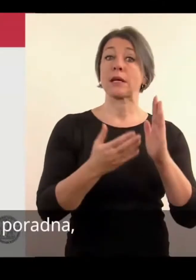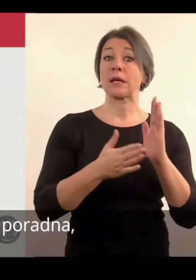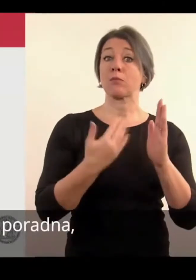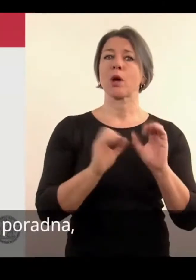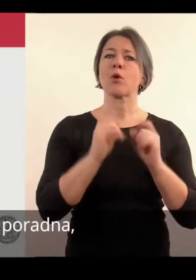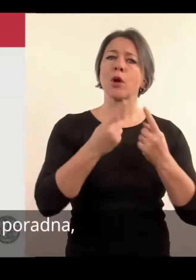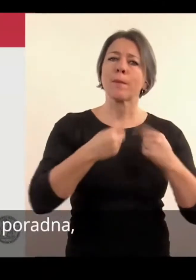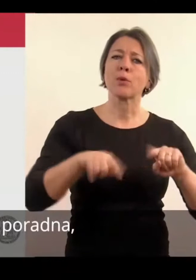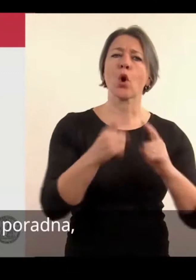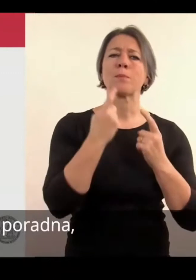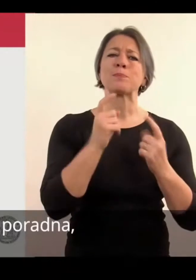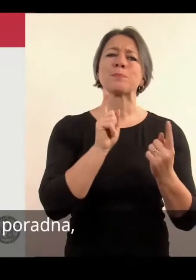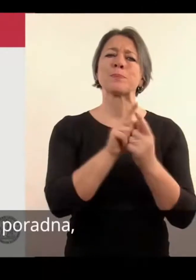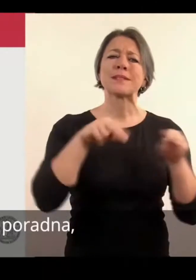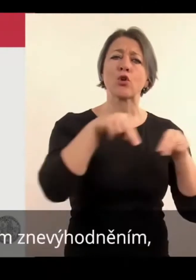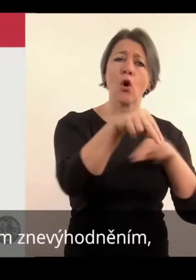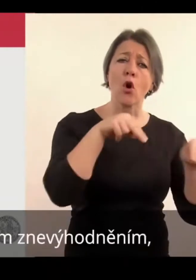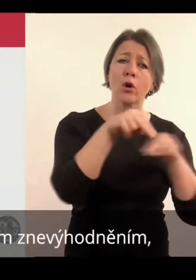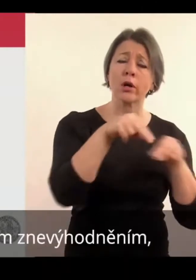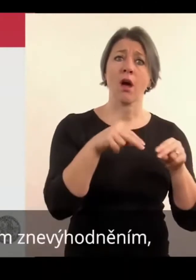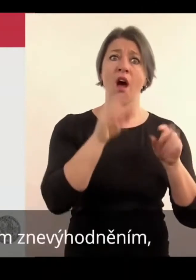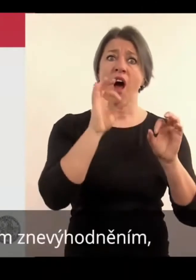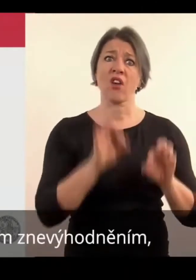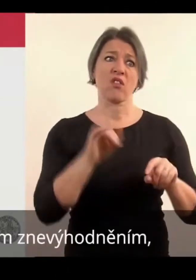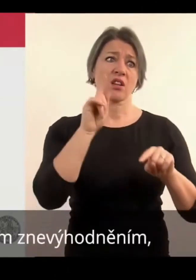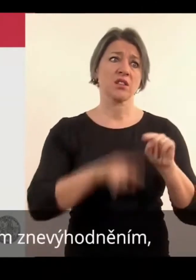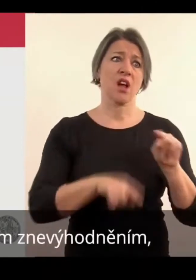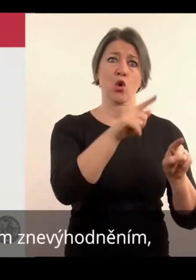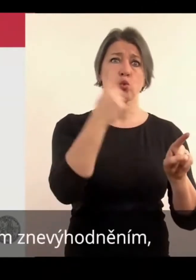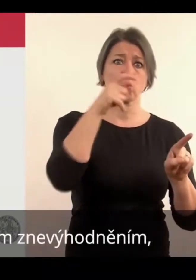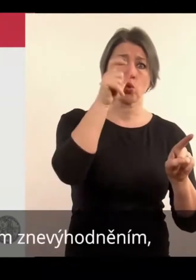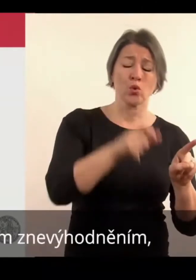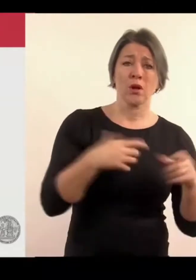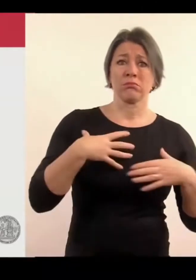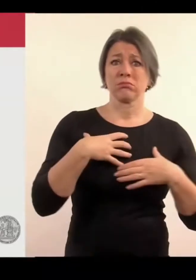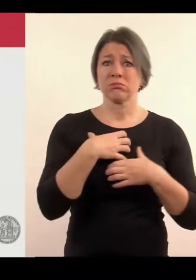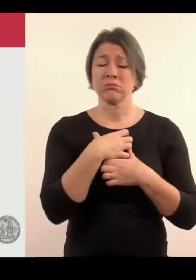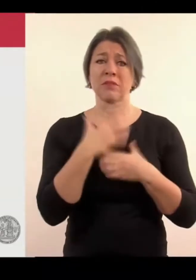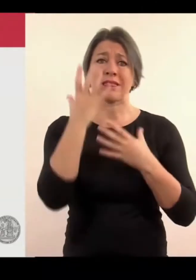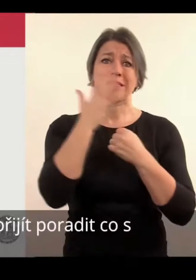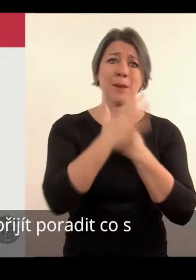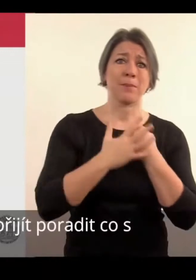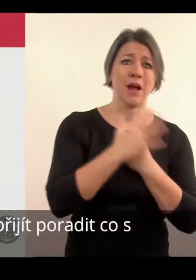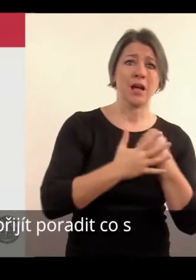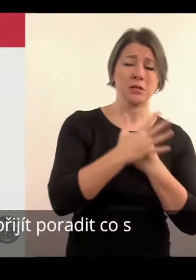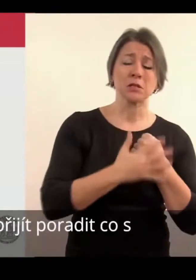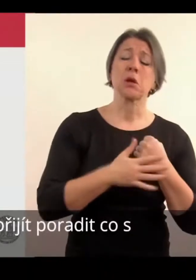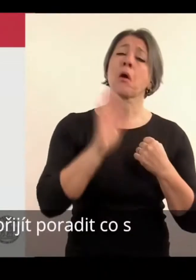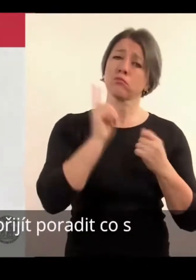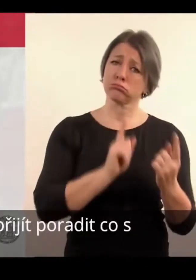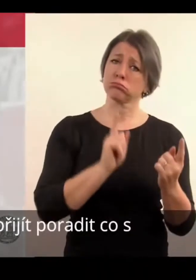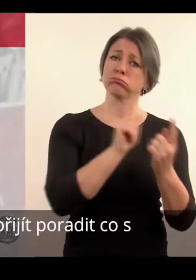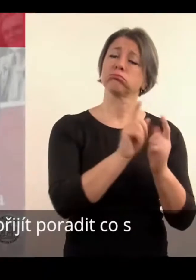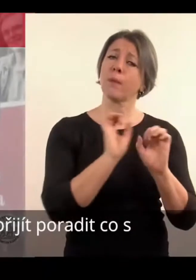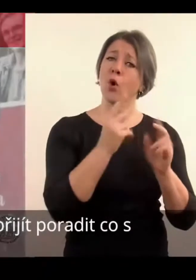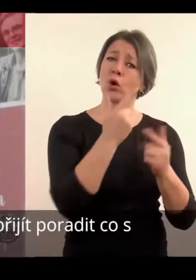poradna, protože ještě mědět během studia, jsem chtěl potřebují na nějakých nevýhodnění, s násmě úžkostmi nebo depresemi, je také dobré se